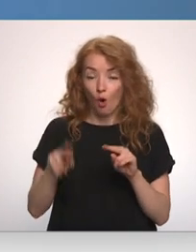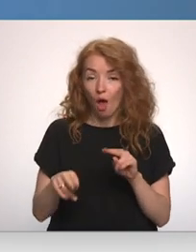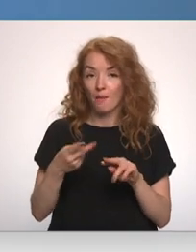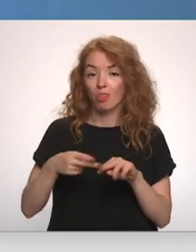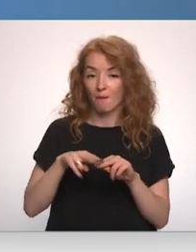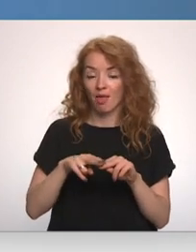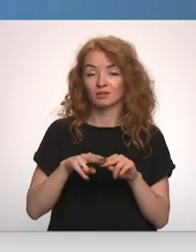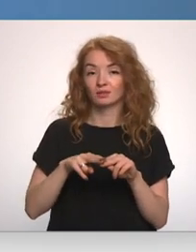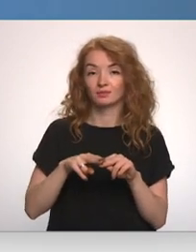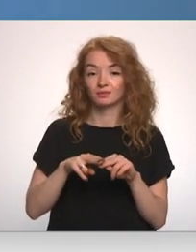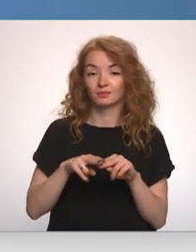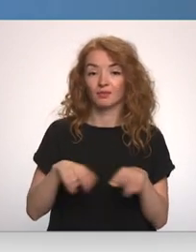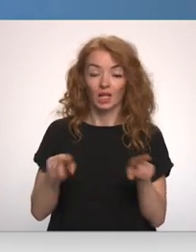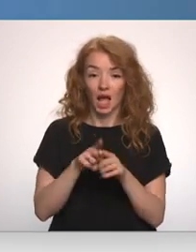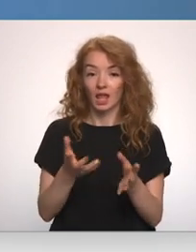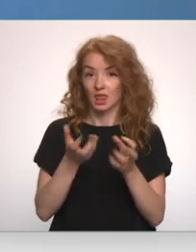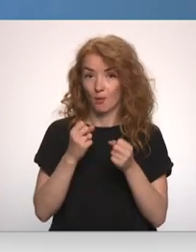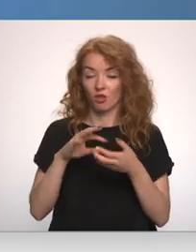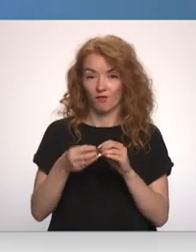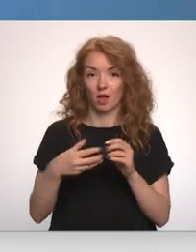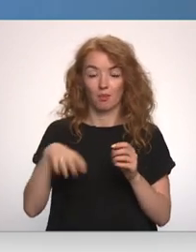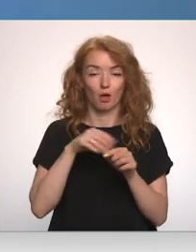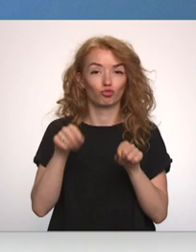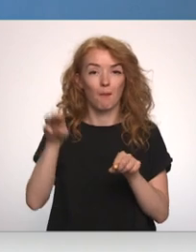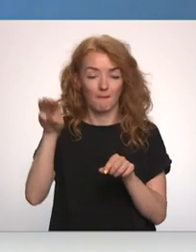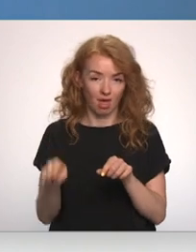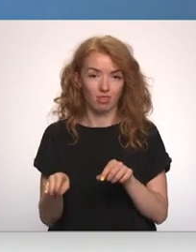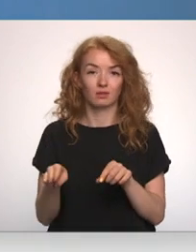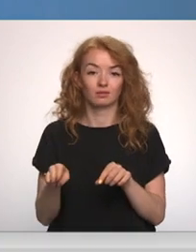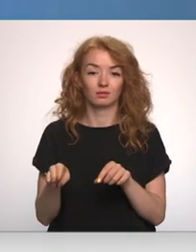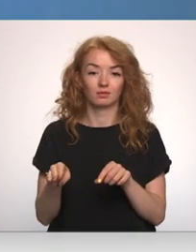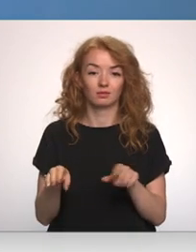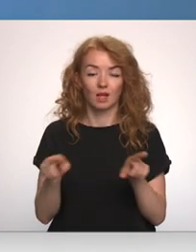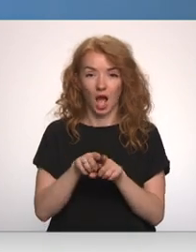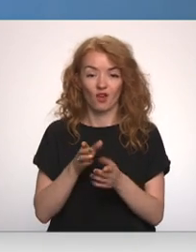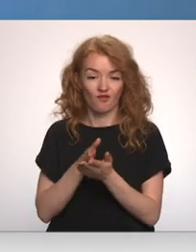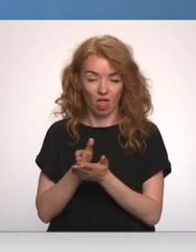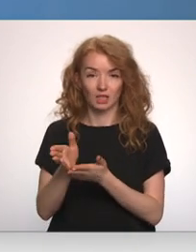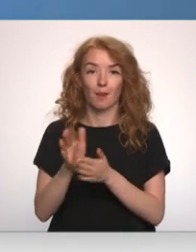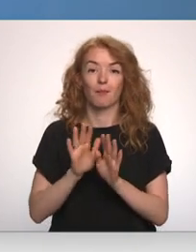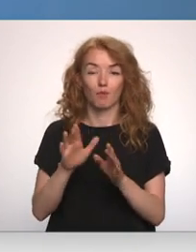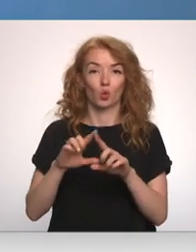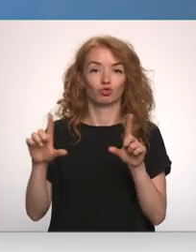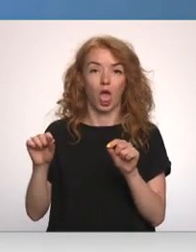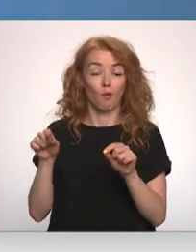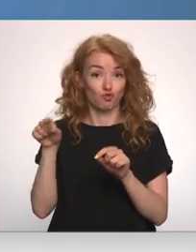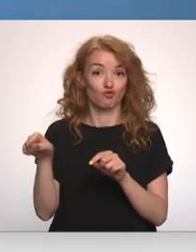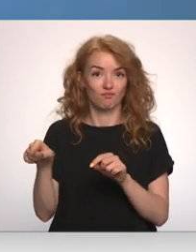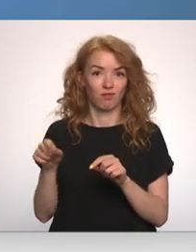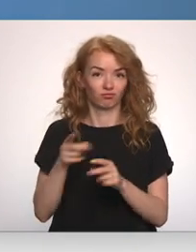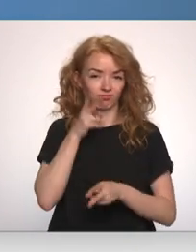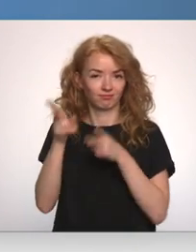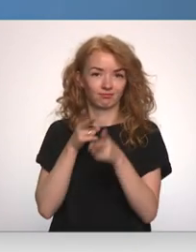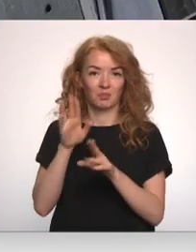Līdz ar to arī ņemot varētu to, ka mēs šomenes arī vērsāmies pie uzņēmuma prezenzību par